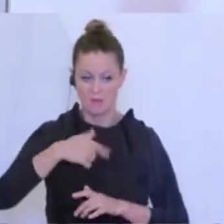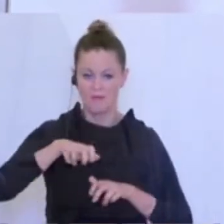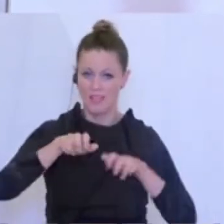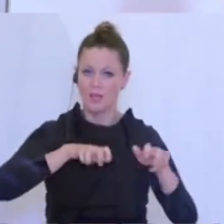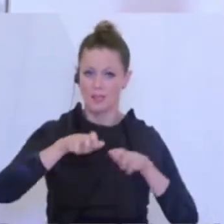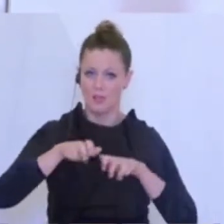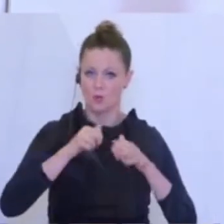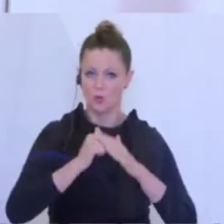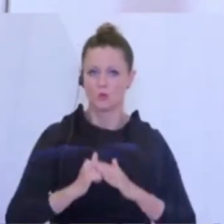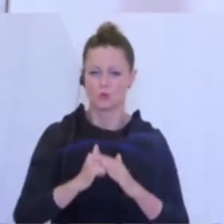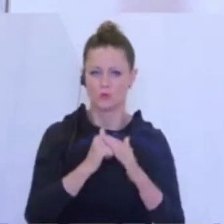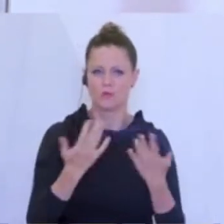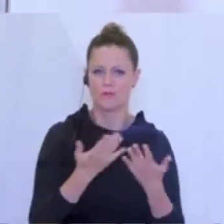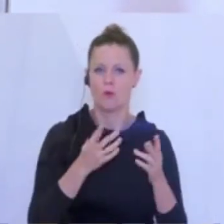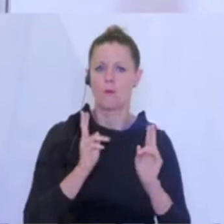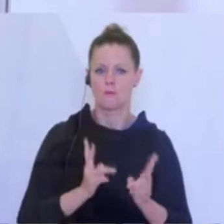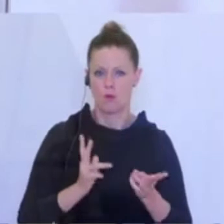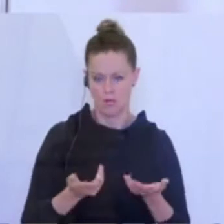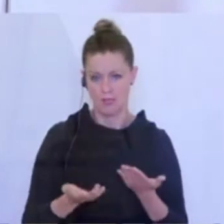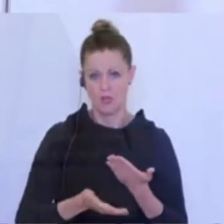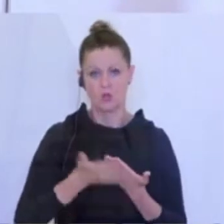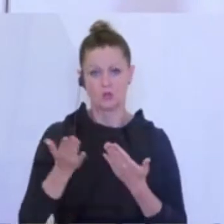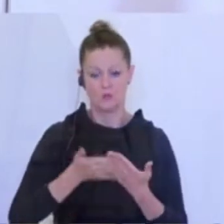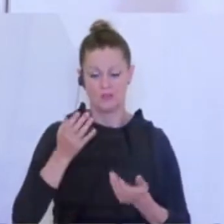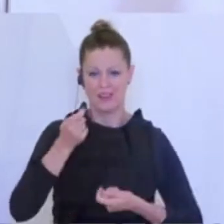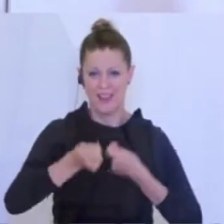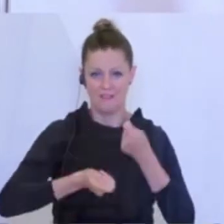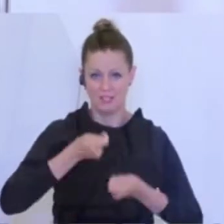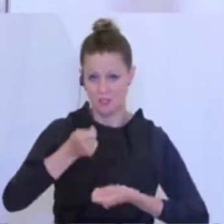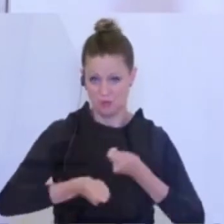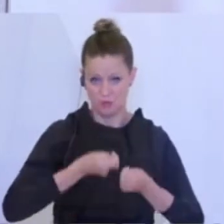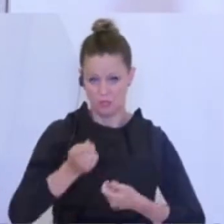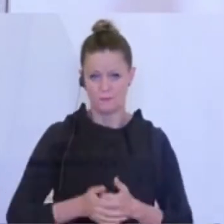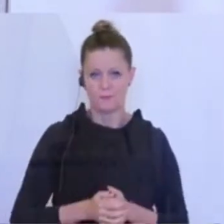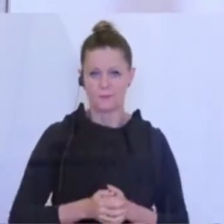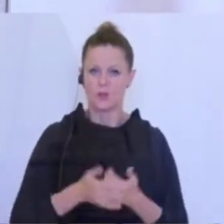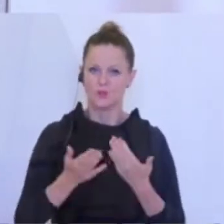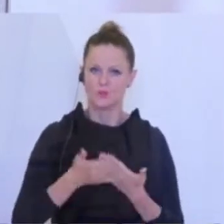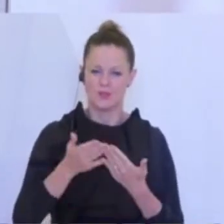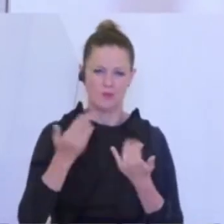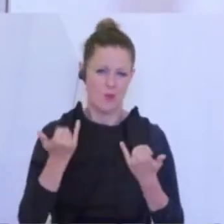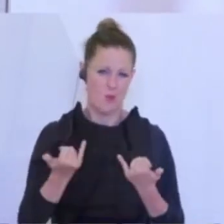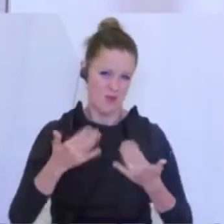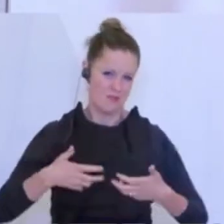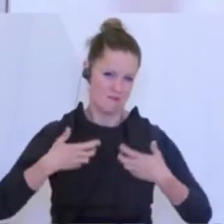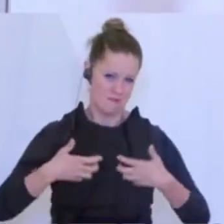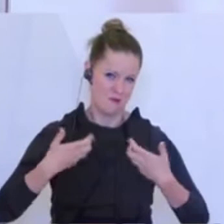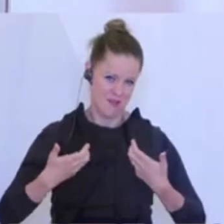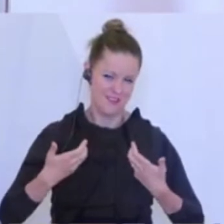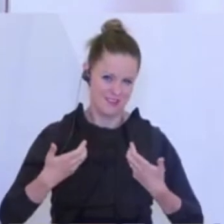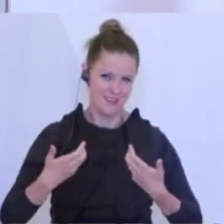Beitrag, wo wir das tun können, insbesondere durch Investitionen. Und so freut es mich, dass wir Sie heute darüber